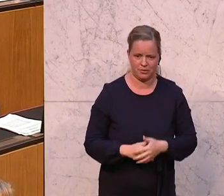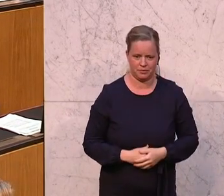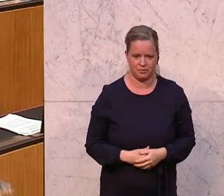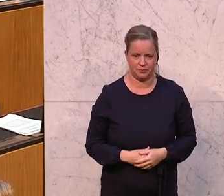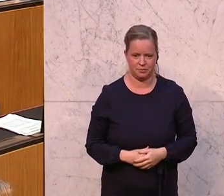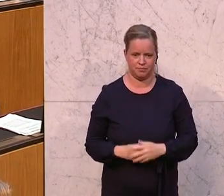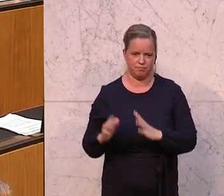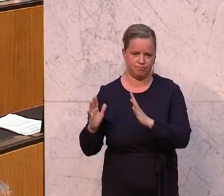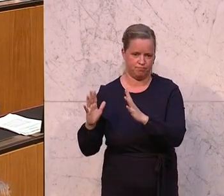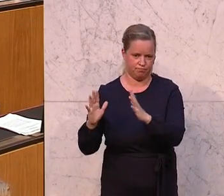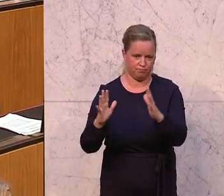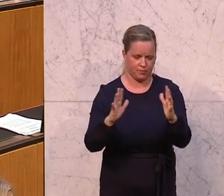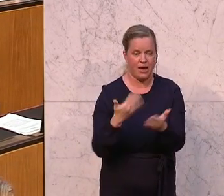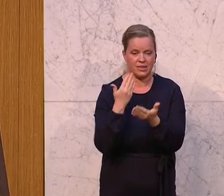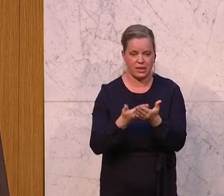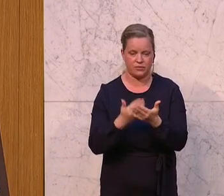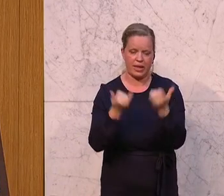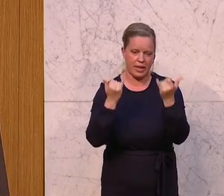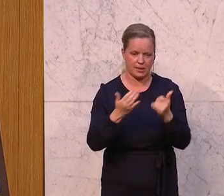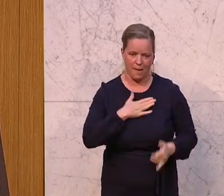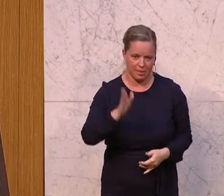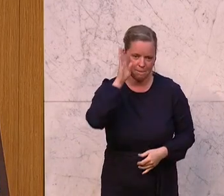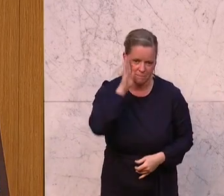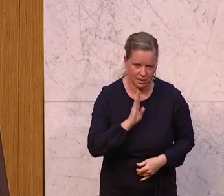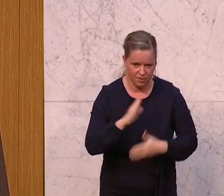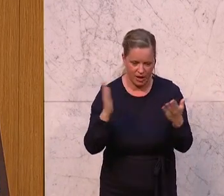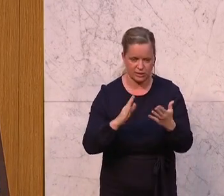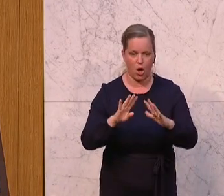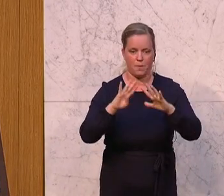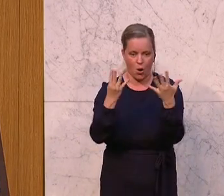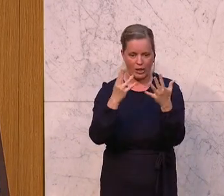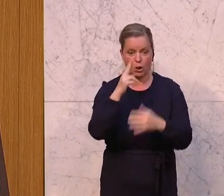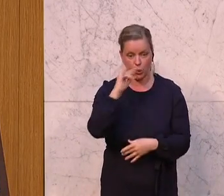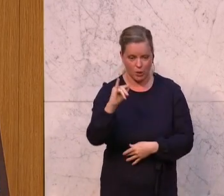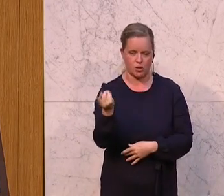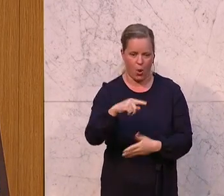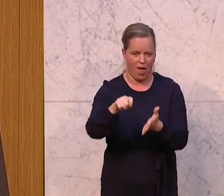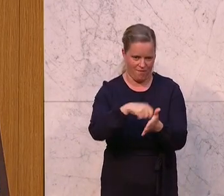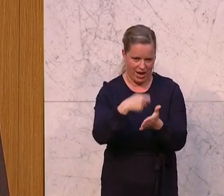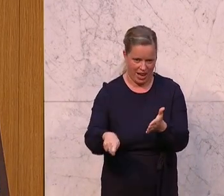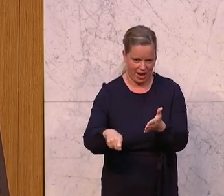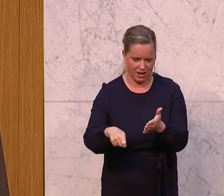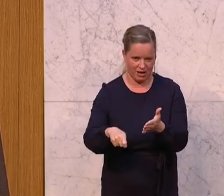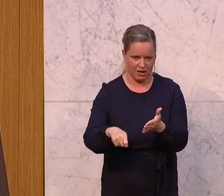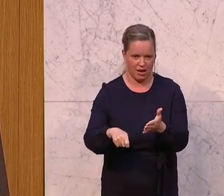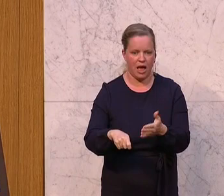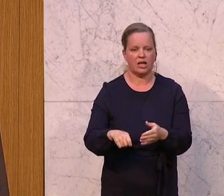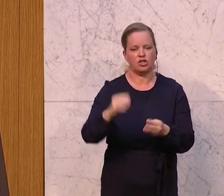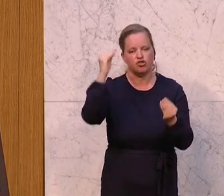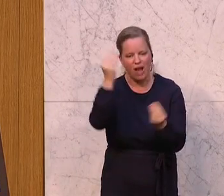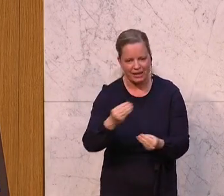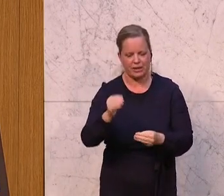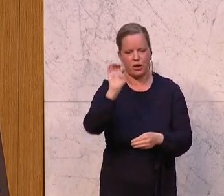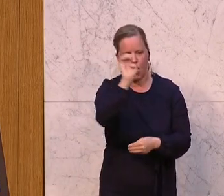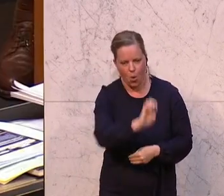Daher meine Bitte noch einmal an alle, gehen Sie am 9.6. wählen und geben Sie einem gestaltenden Europa Ihre Stimme.